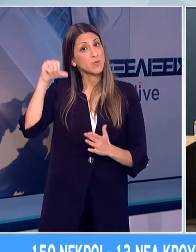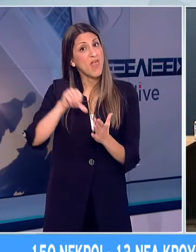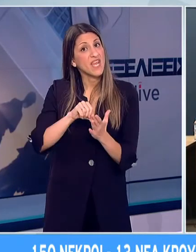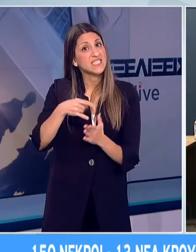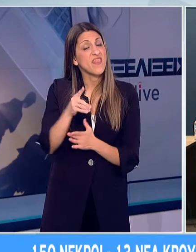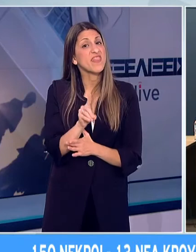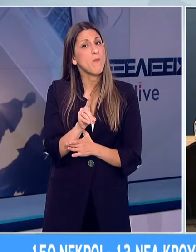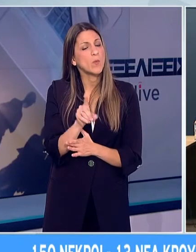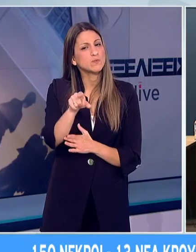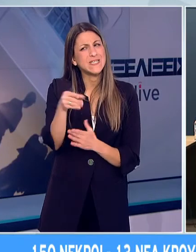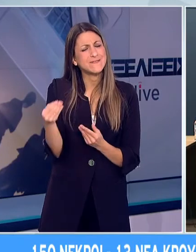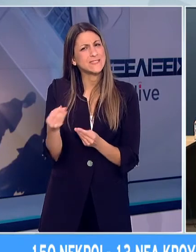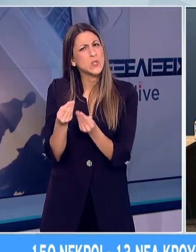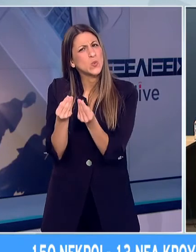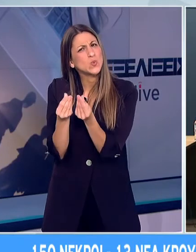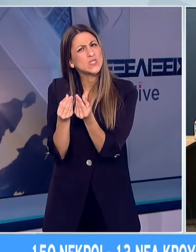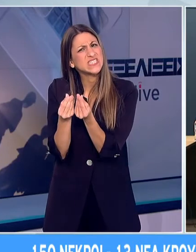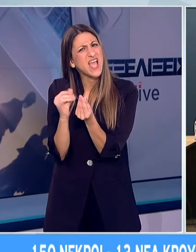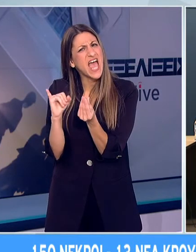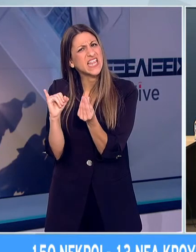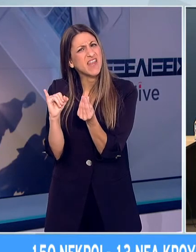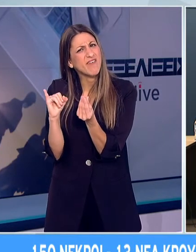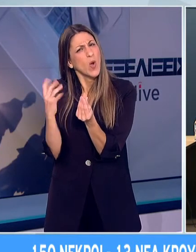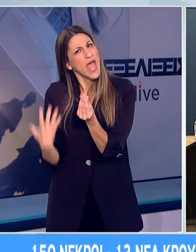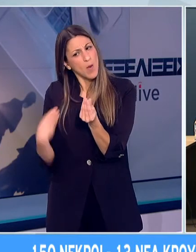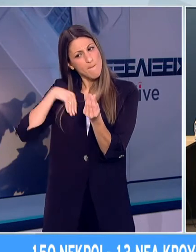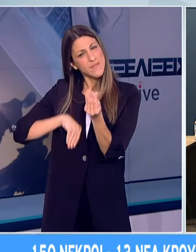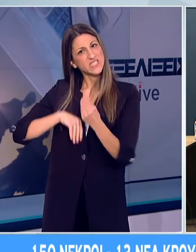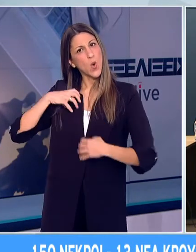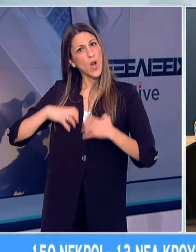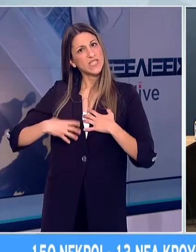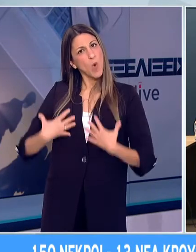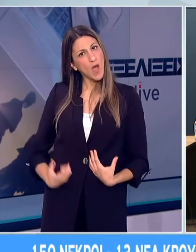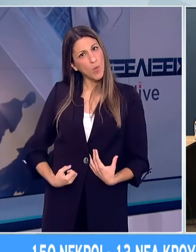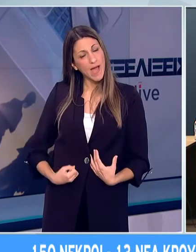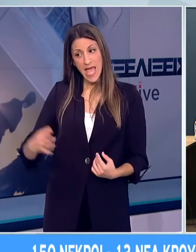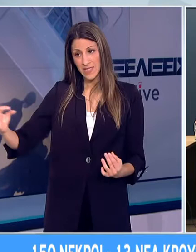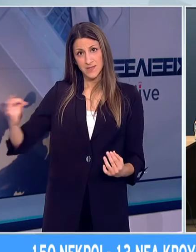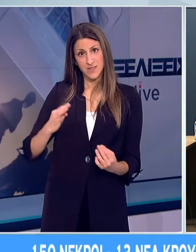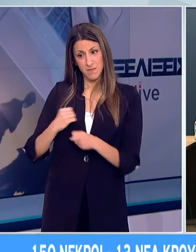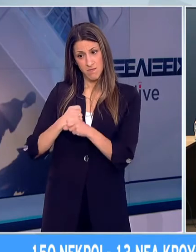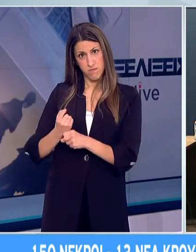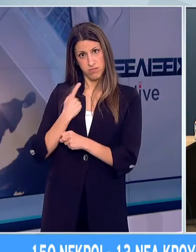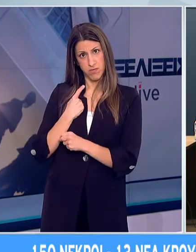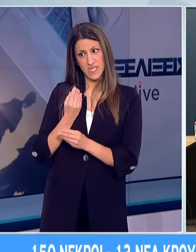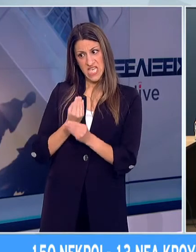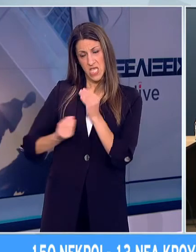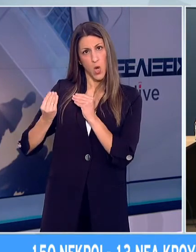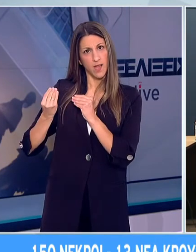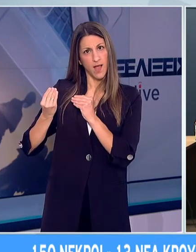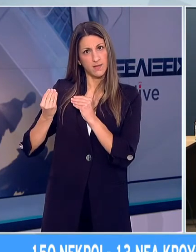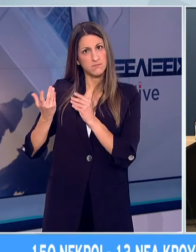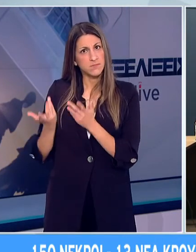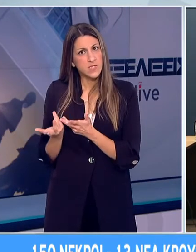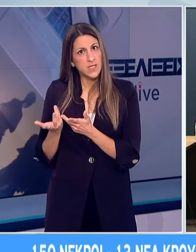χορήγηση ιντερφερώνης, που είναι στοιχείο της άμυνας του οργανισμού, ενδέχεται να αυξάνει τις θέσεις πρόσδεσης του ιού και άρα την